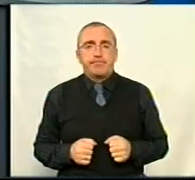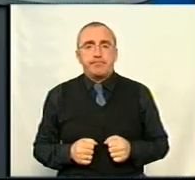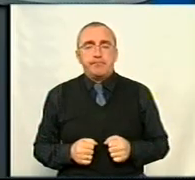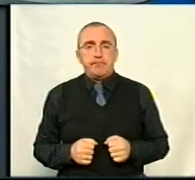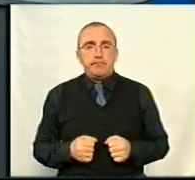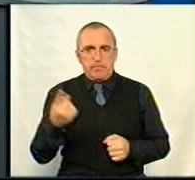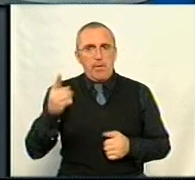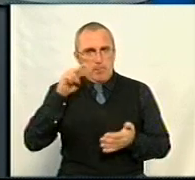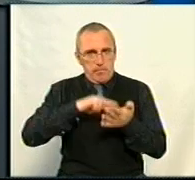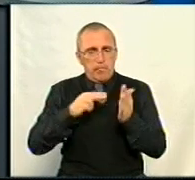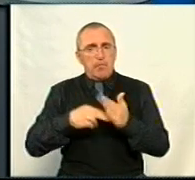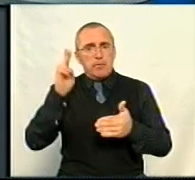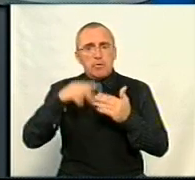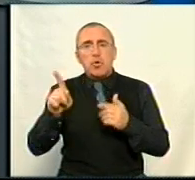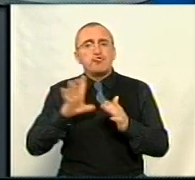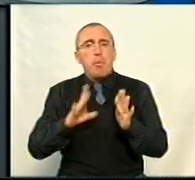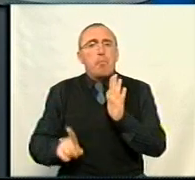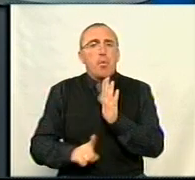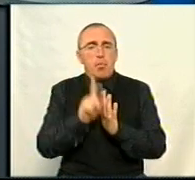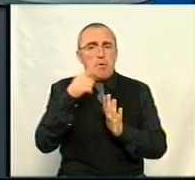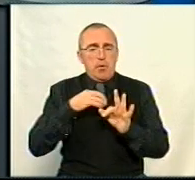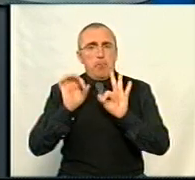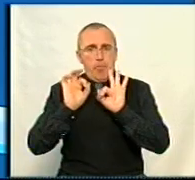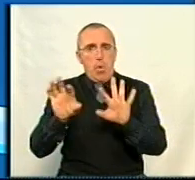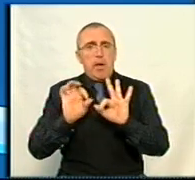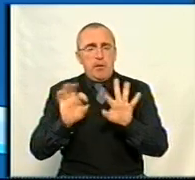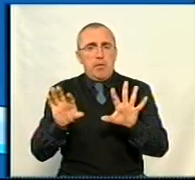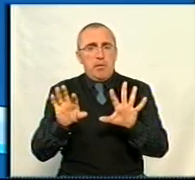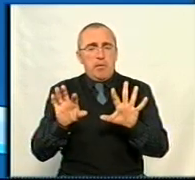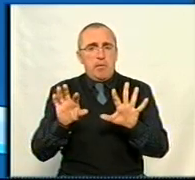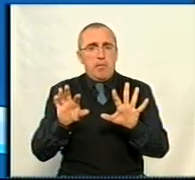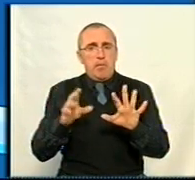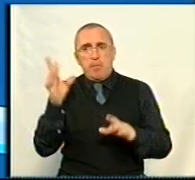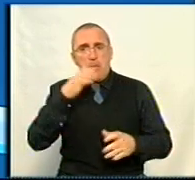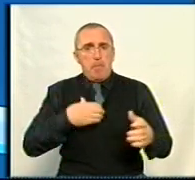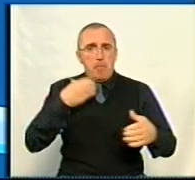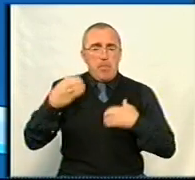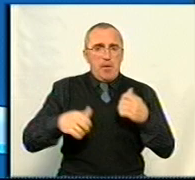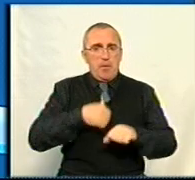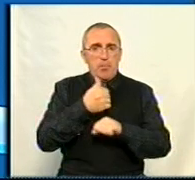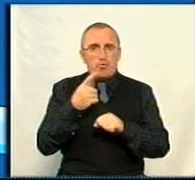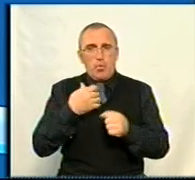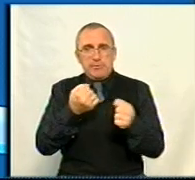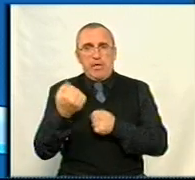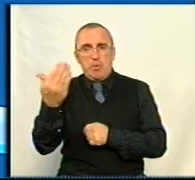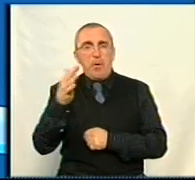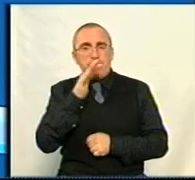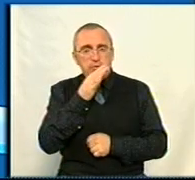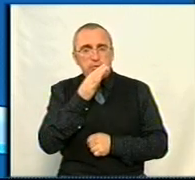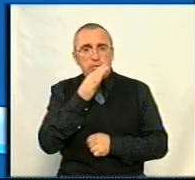Ви плануєте завершувати те, що починалося? Я поясню. Перестороги головні, перепрошую, що затримую ваш час.